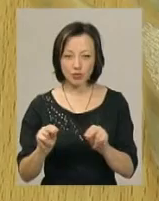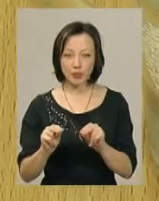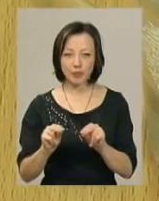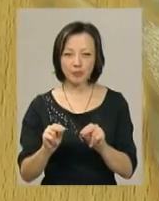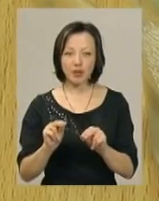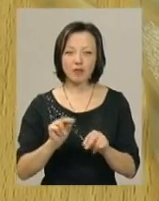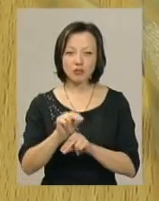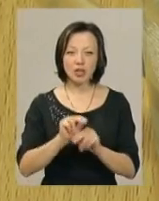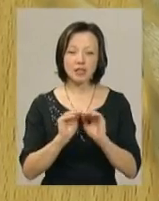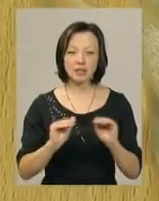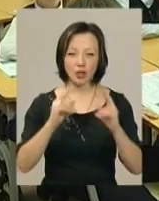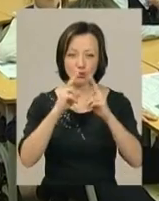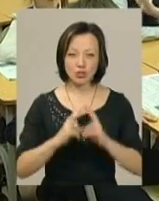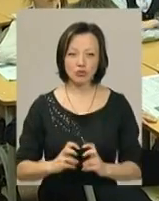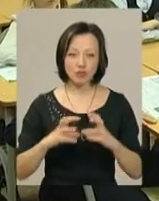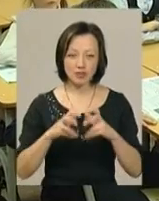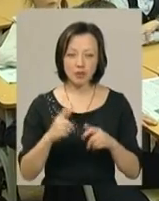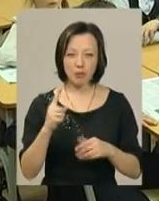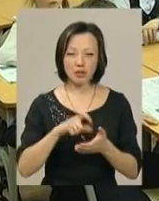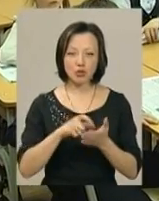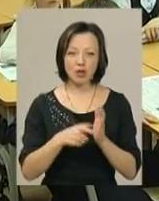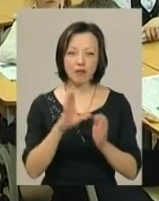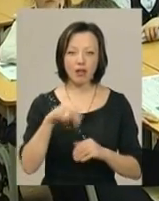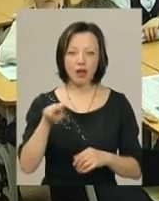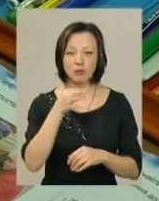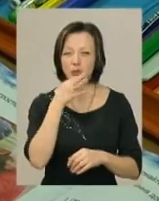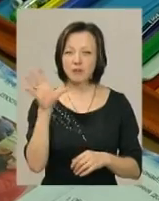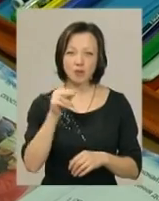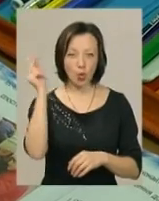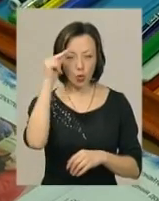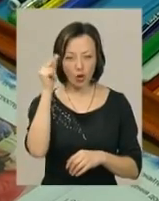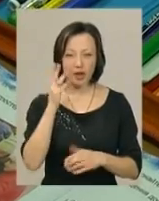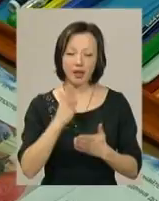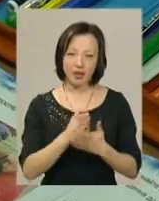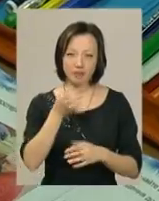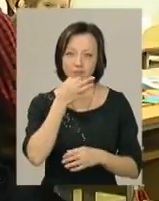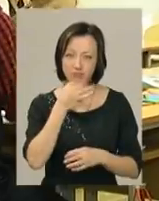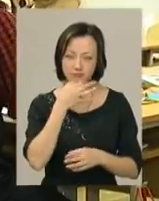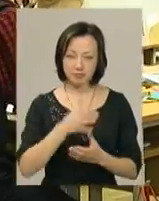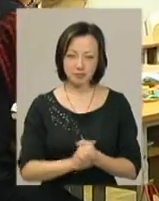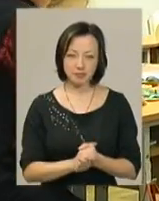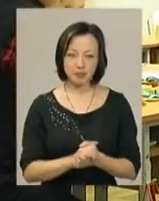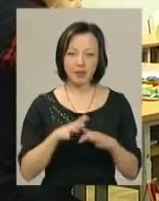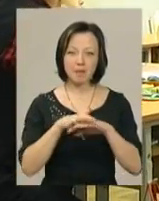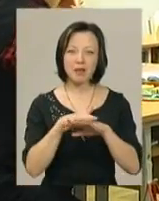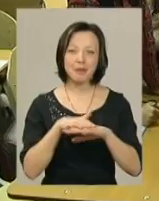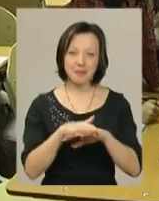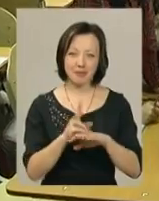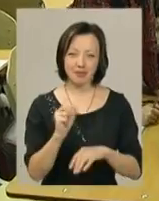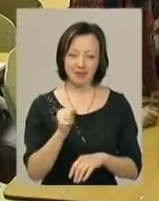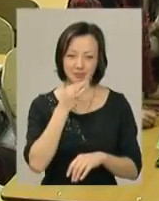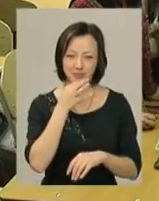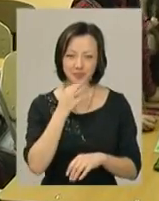Леонідівною вчать дітей досліджувати світ. Першокласнику владу подобаються всі уроки та є в хлопця і улюблені. Математика.